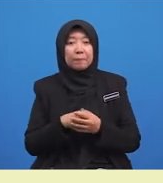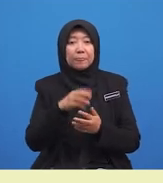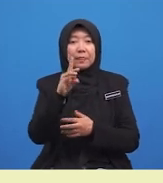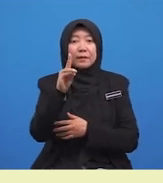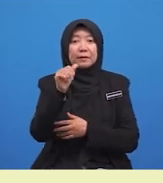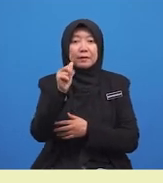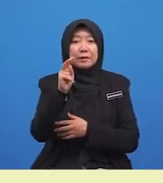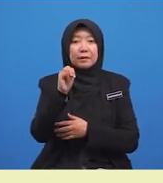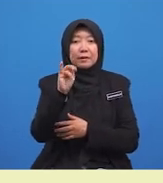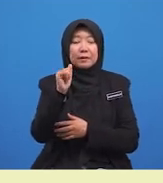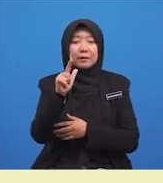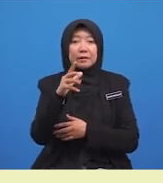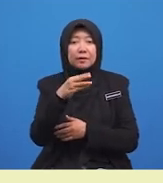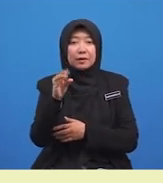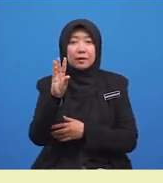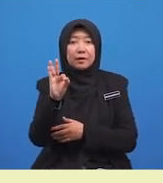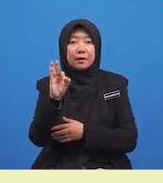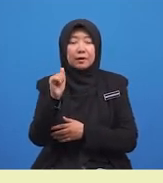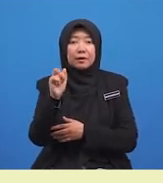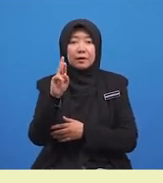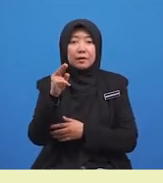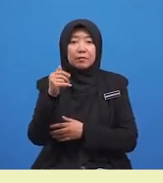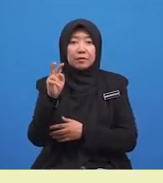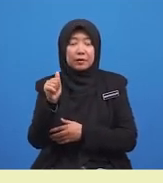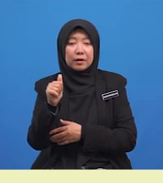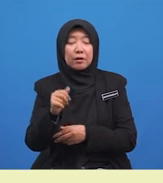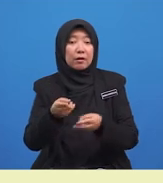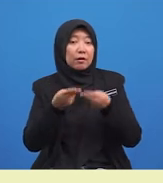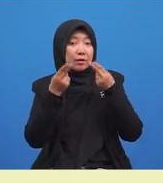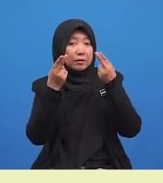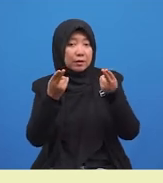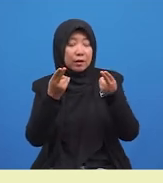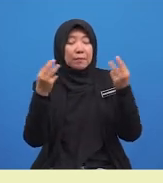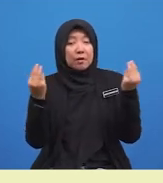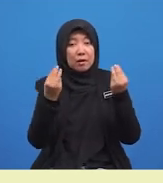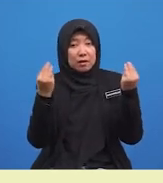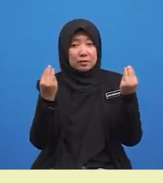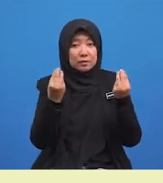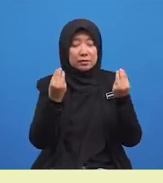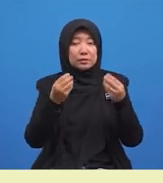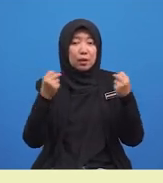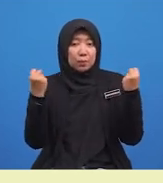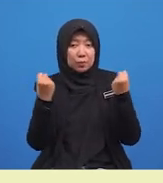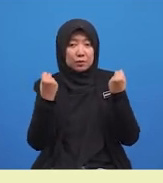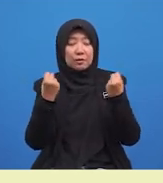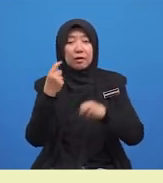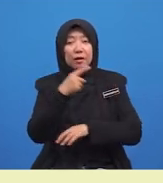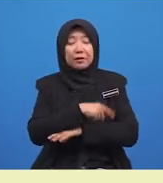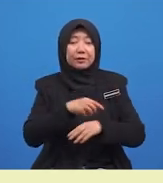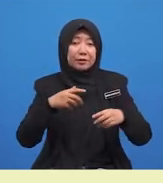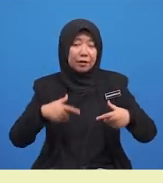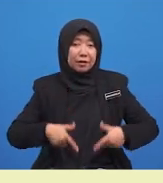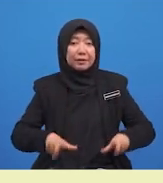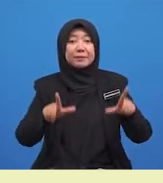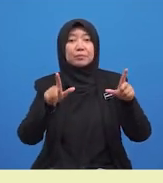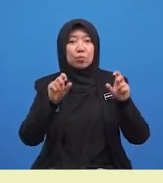Dania dan Farhana, Hadiah Majlis Sambutan Hari Lahir. Bolehkah murid